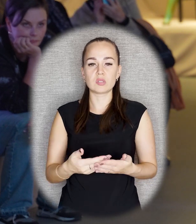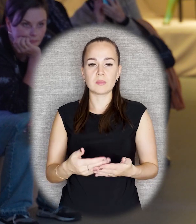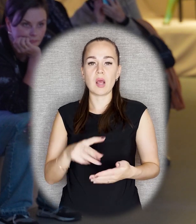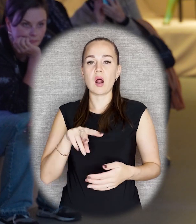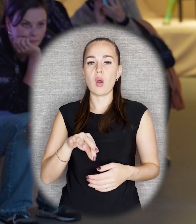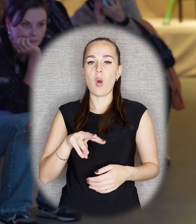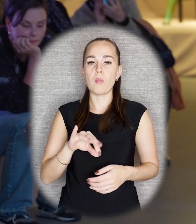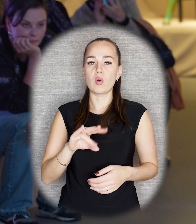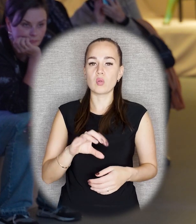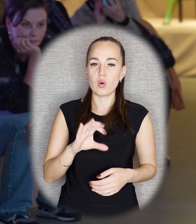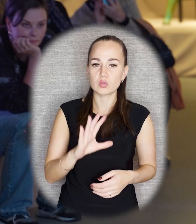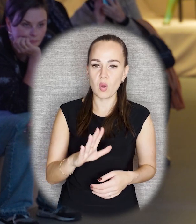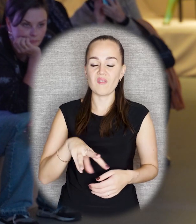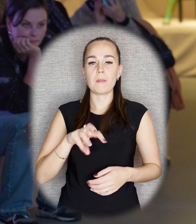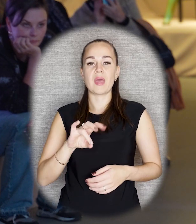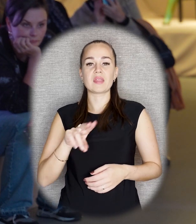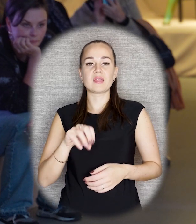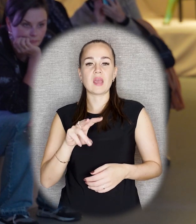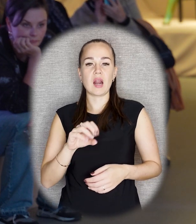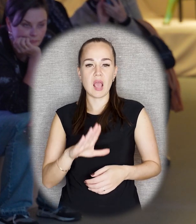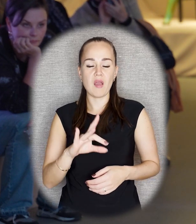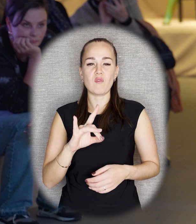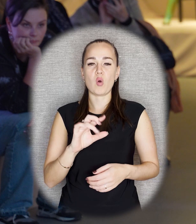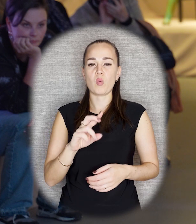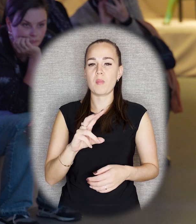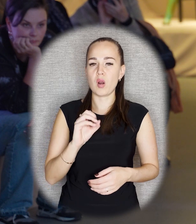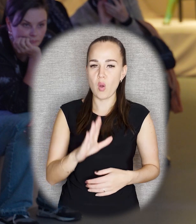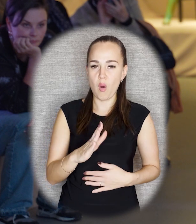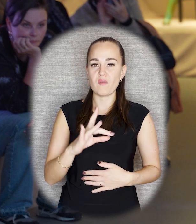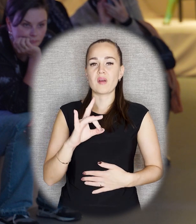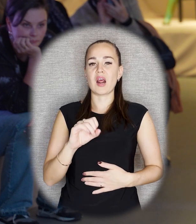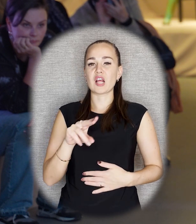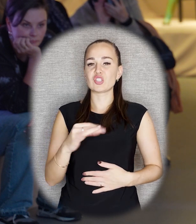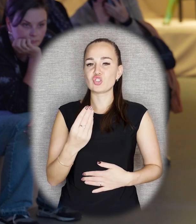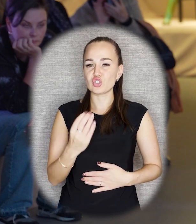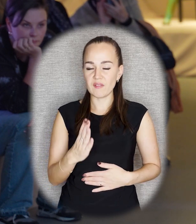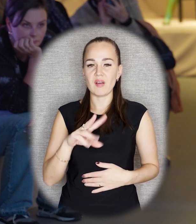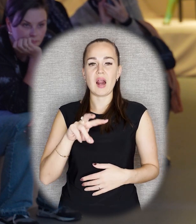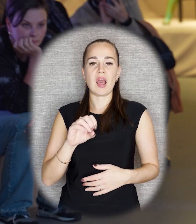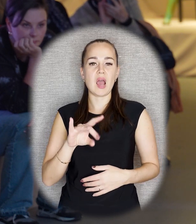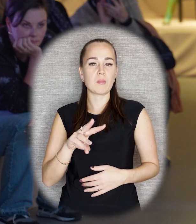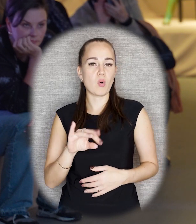Ломоносов, Менделеев, Рублев, Кипренский, Радищев, Лермонтов,